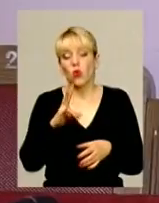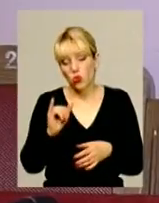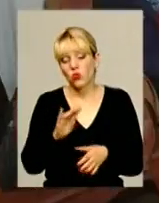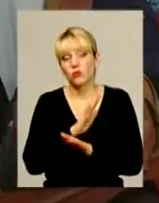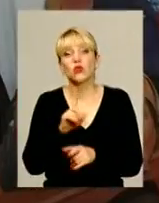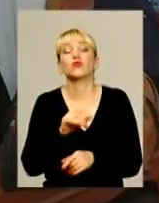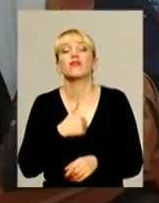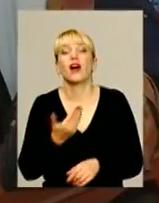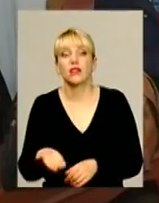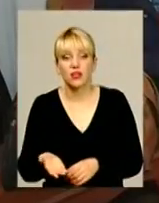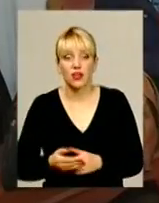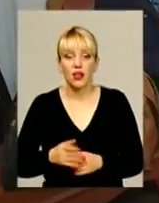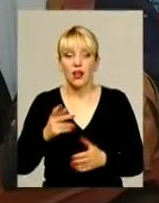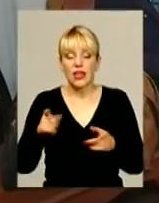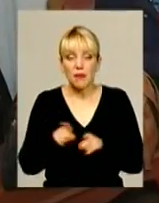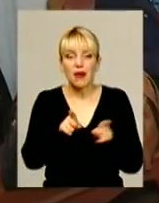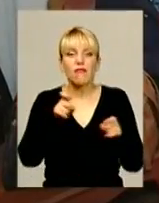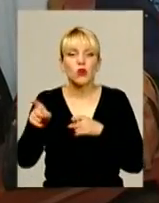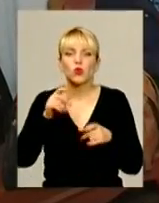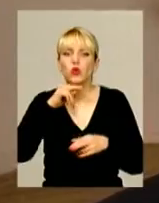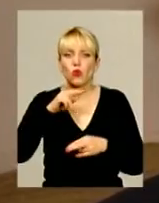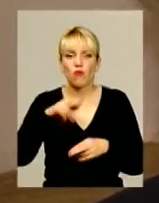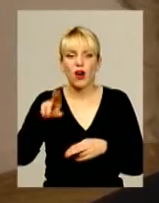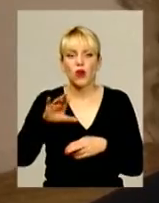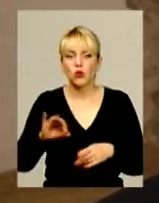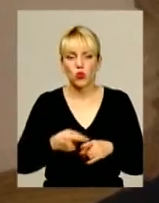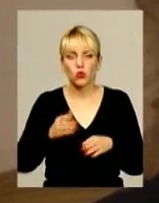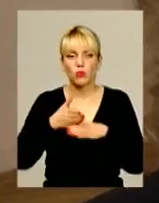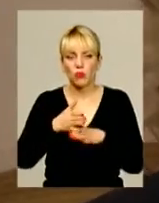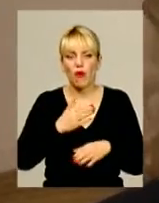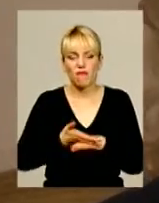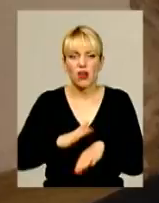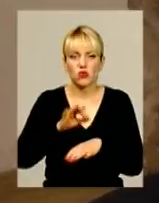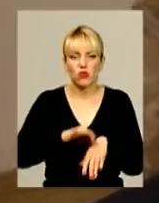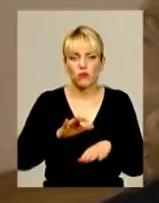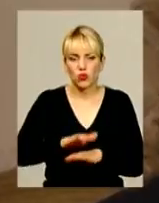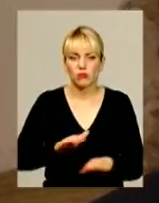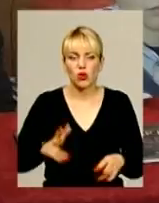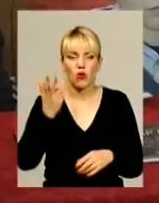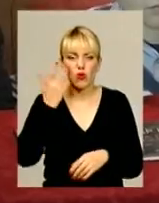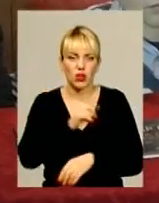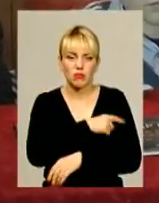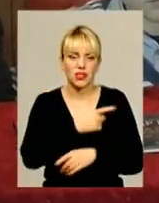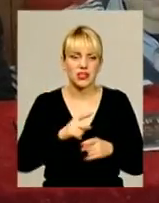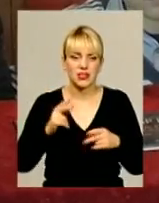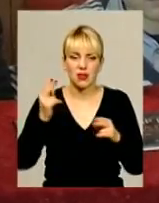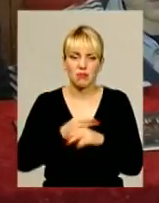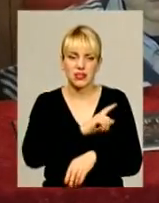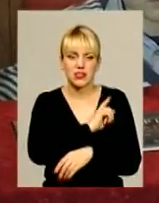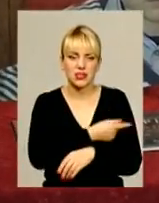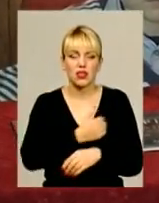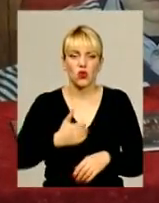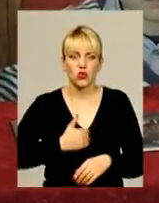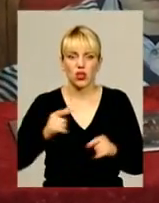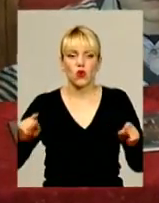хотіли?» Саме привернути увагу до паліативної допомоги важкохворим дітям, коли вже медицина без сила і хотіли організатори